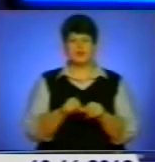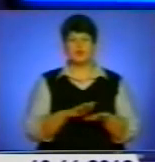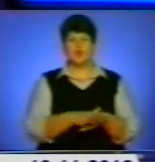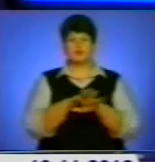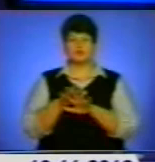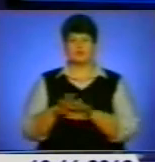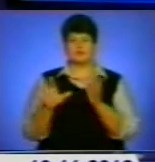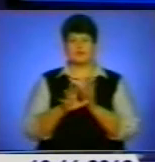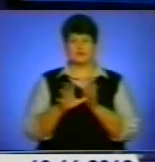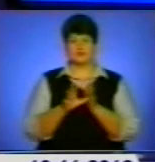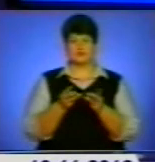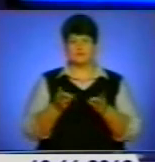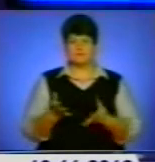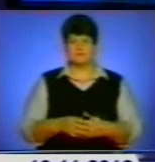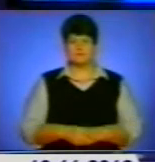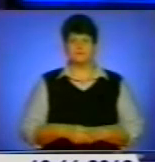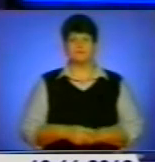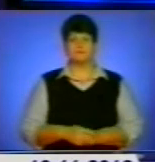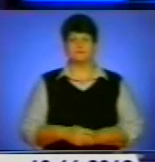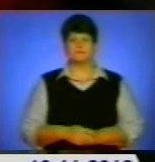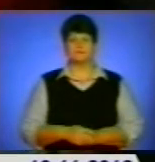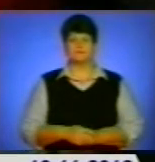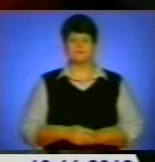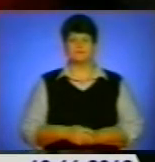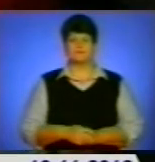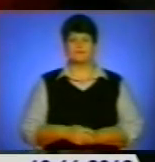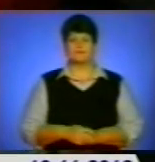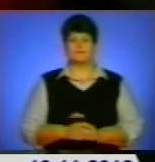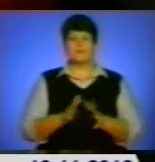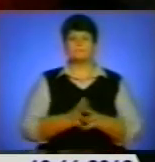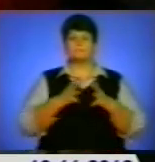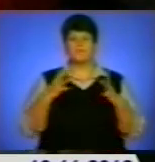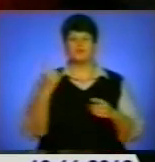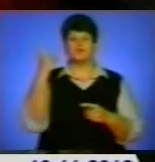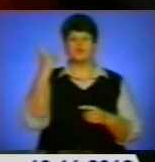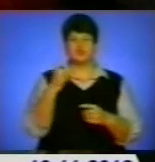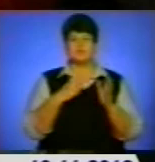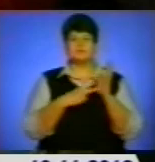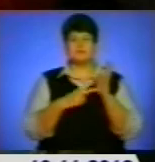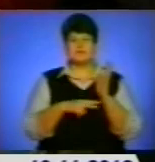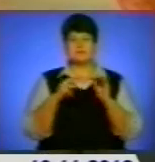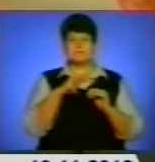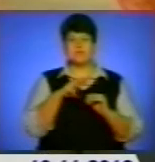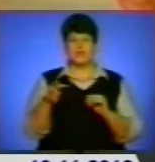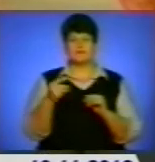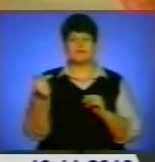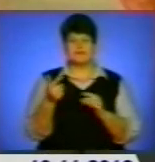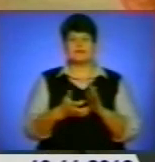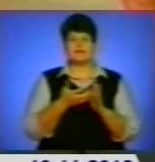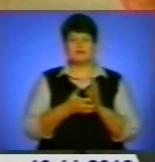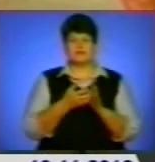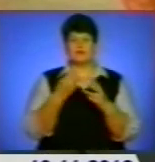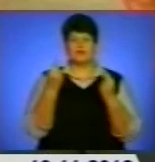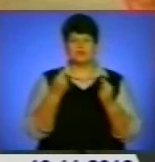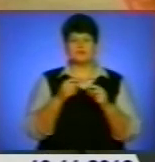за енергоносії. Детальніше у сюжеті. Понад 170 мільйонів гривень не вистачає в області на зарплату